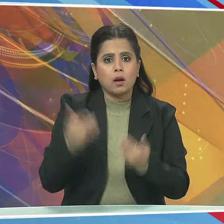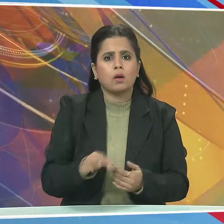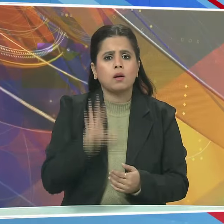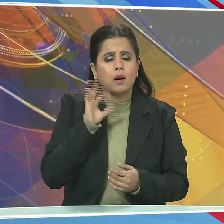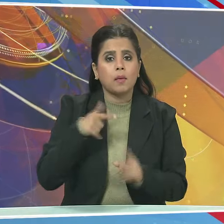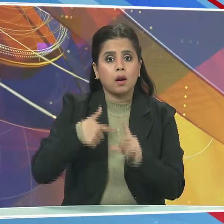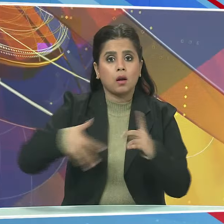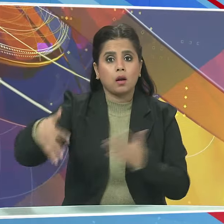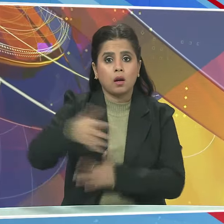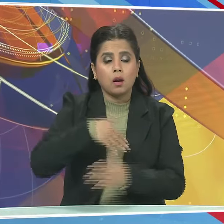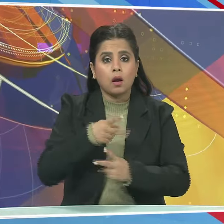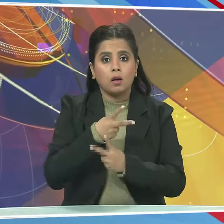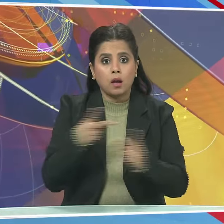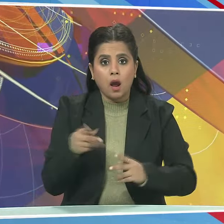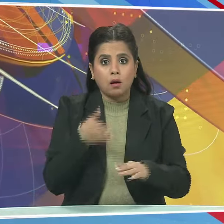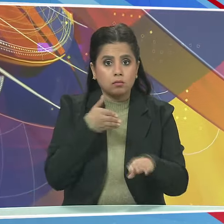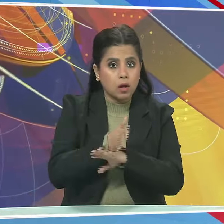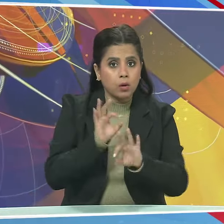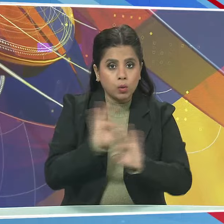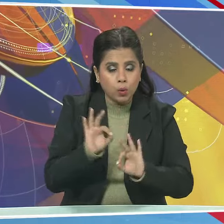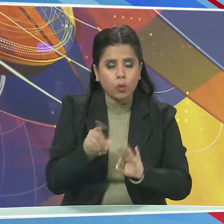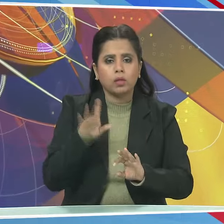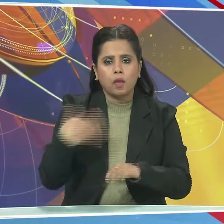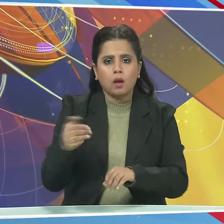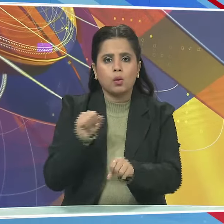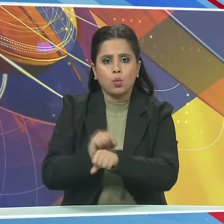पर्यावरन शर्तों को पूरा करना होगा